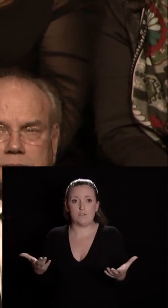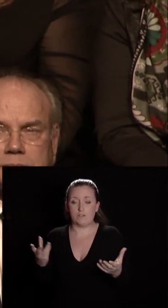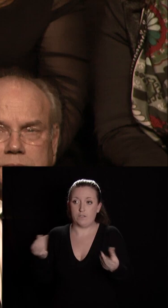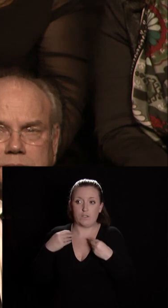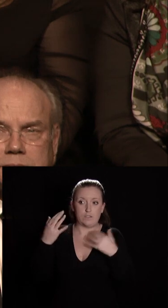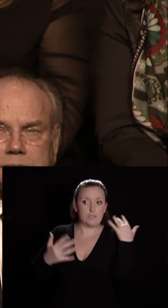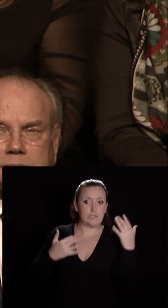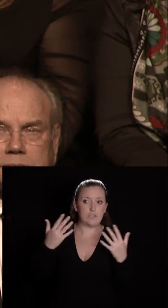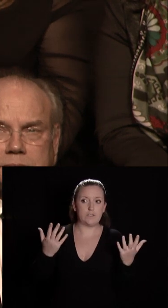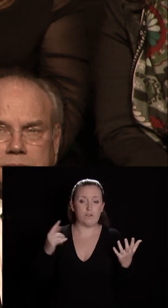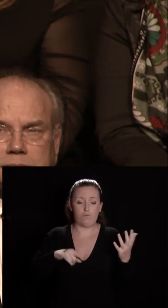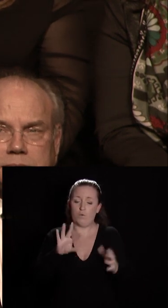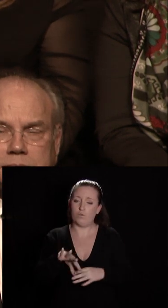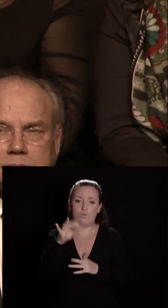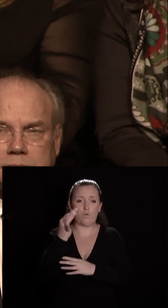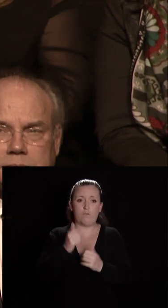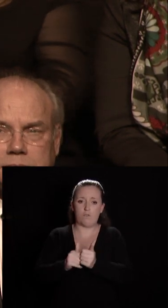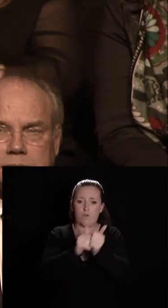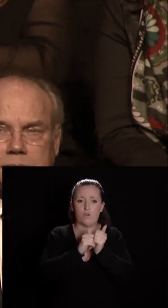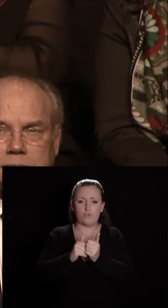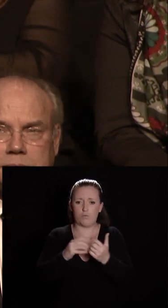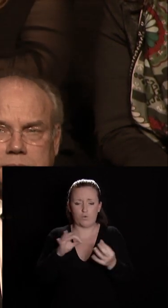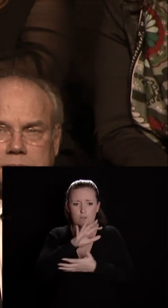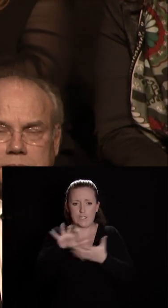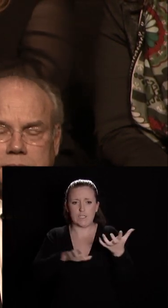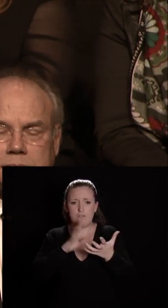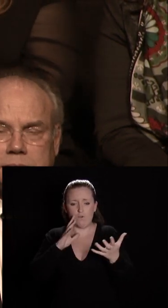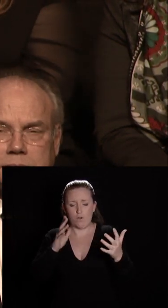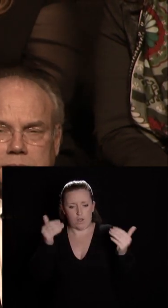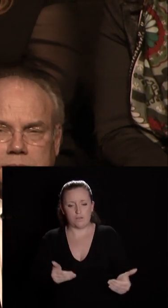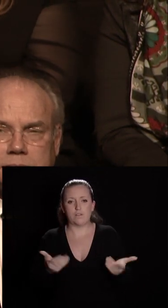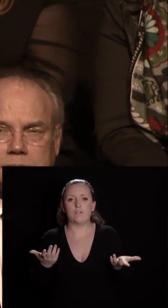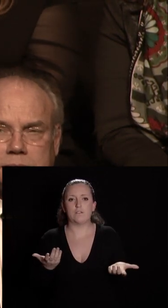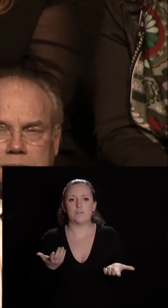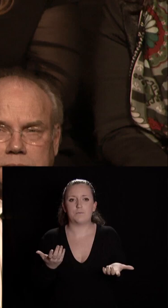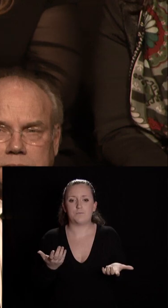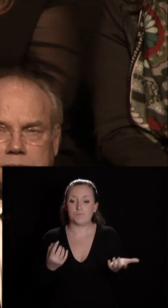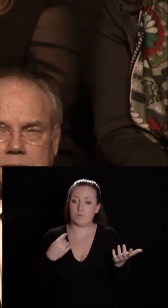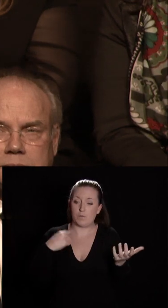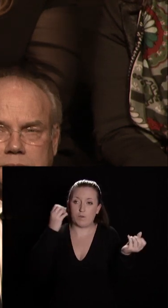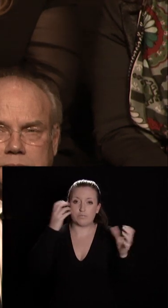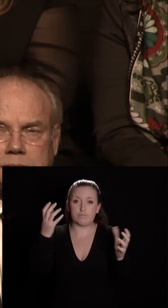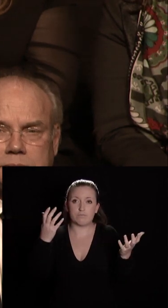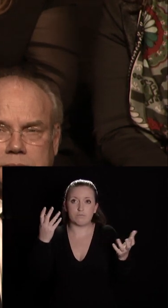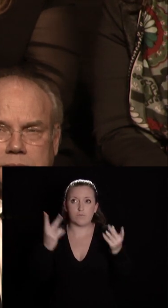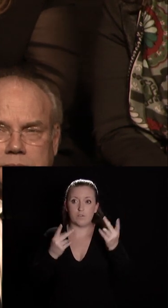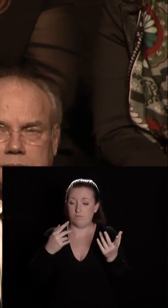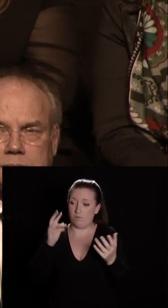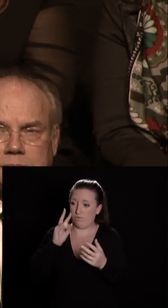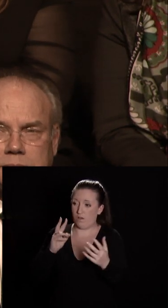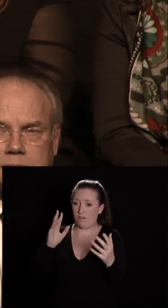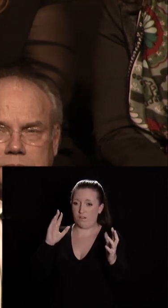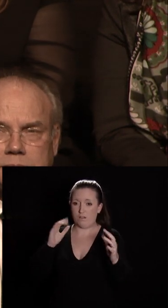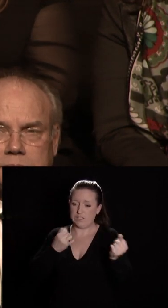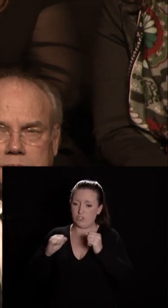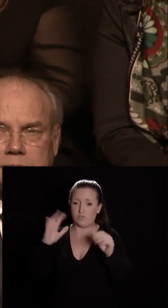inquiet et il faut que nous trouvions ensemble une sortie de crise et ce que je vois c'est davantage une agitation un peu